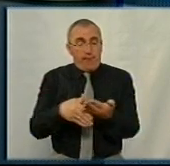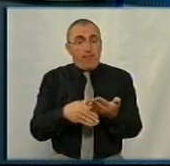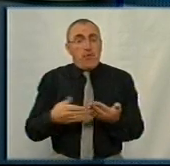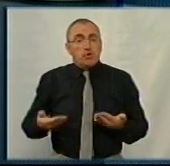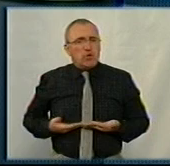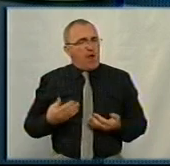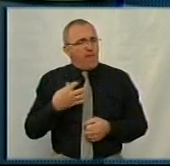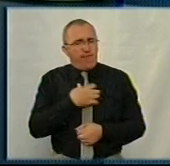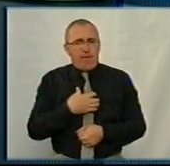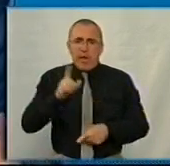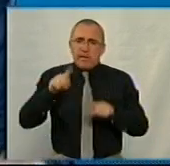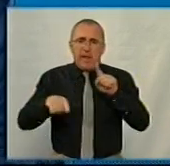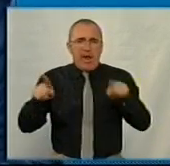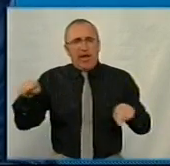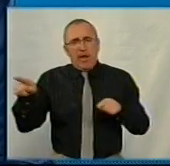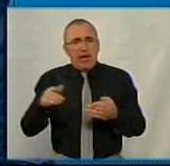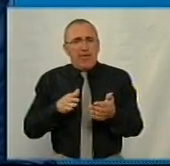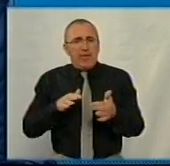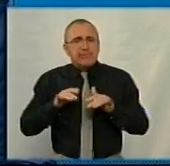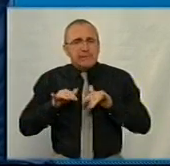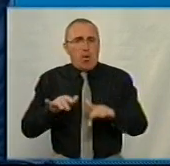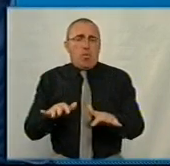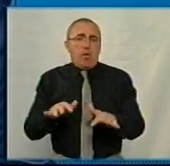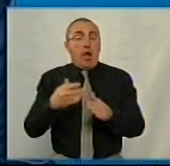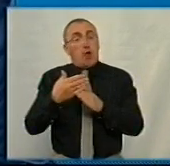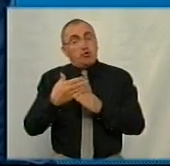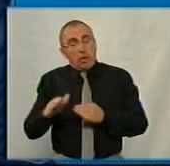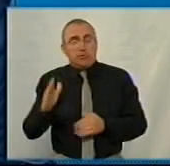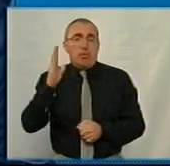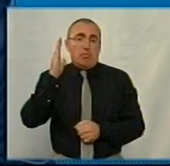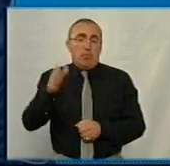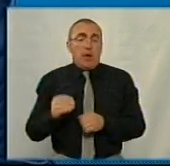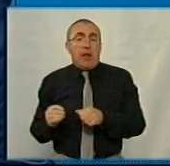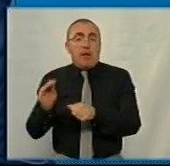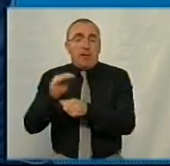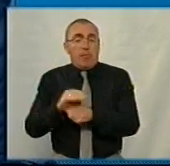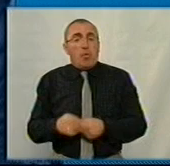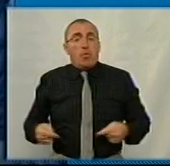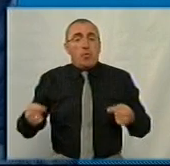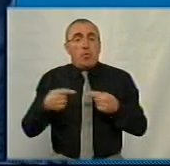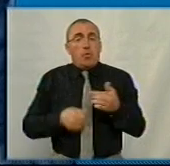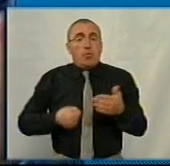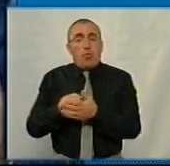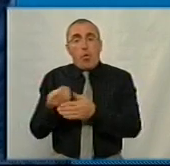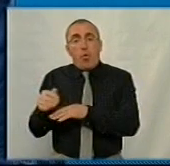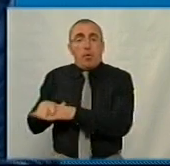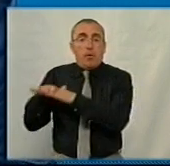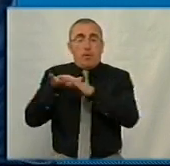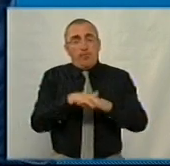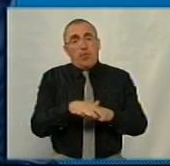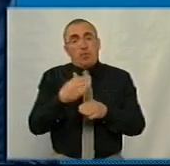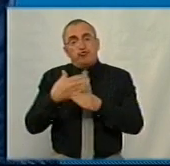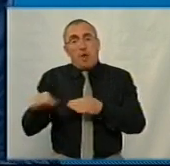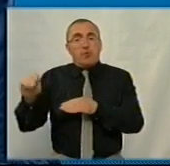життєважлива для декільких заходів, а частина буде наповнюватися відповідно до надходження частини